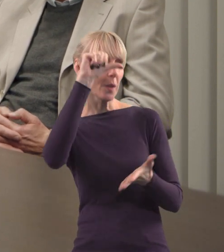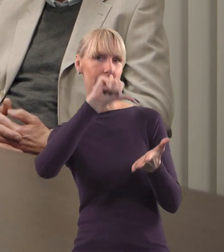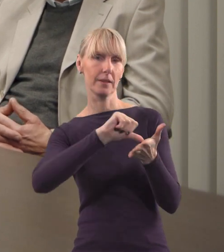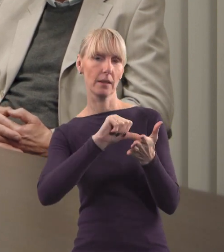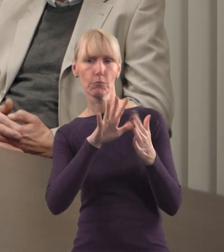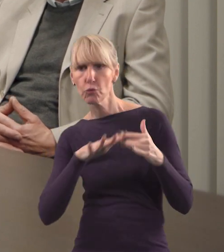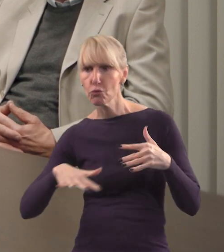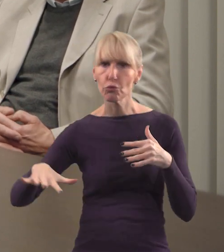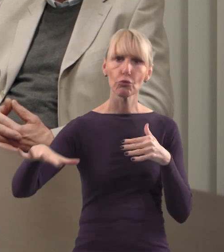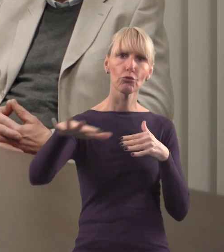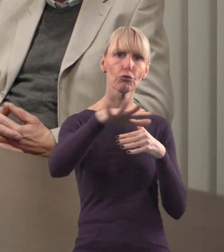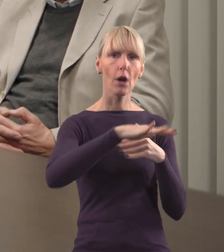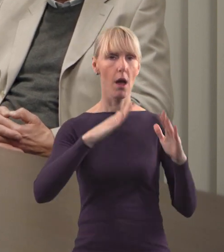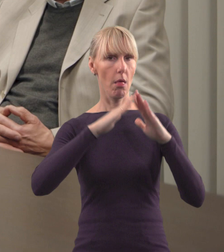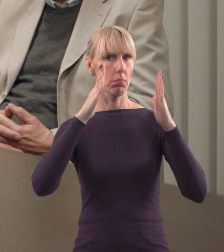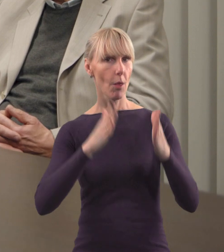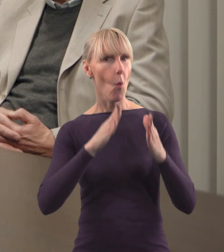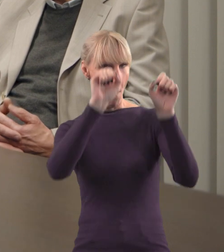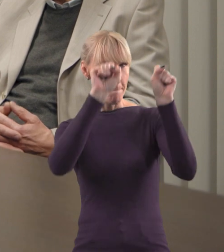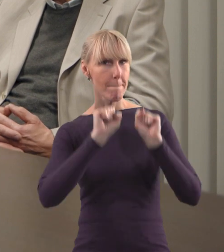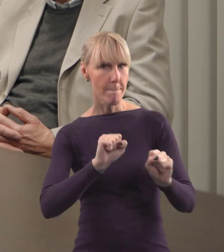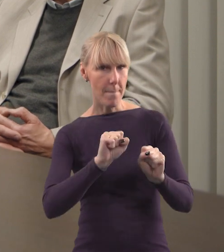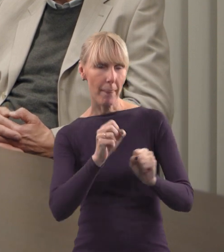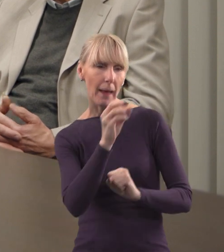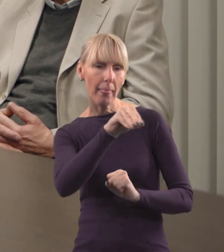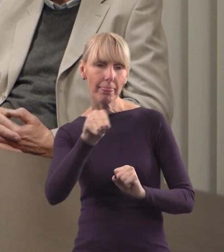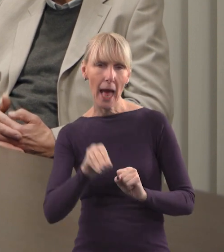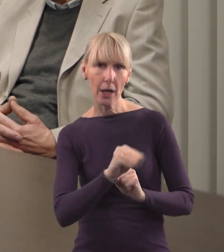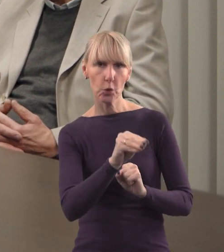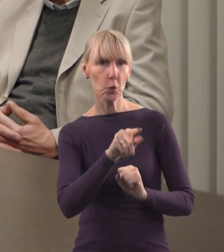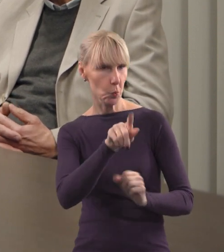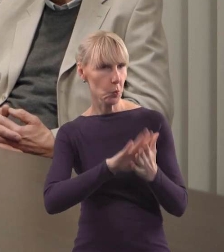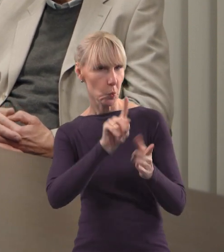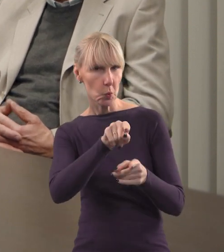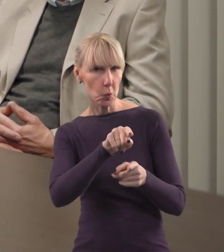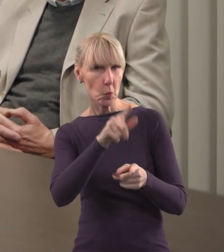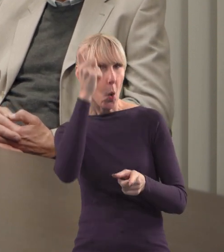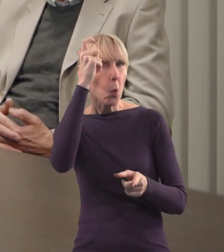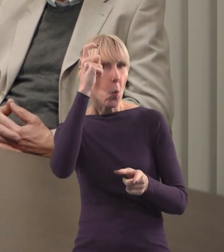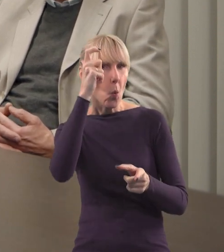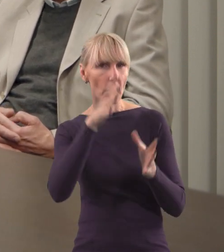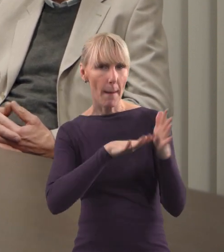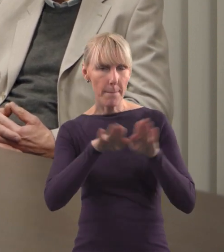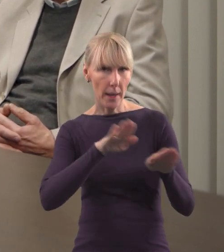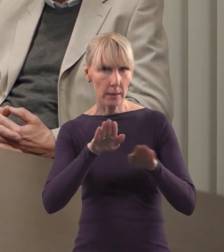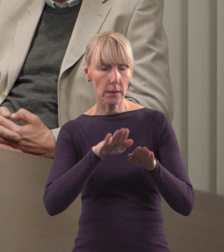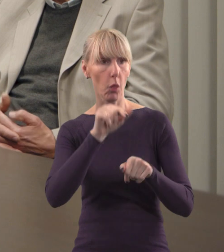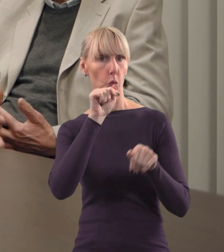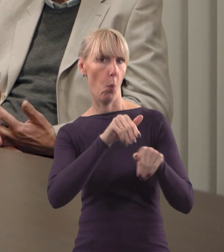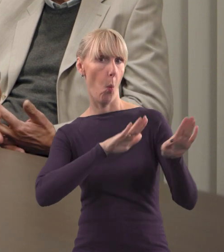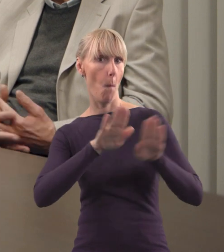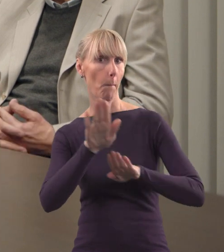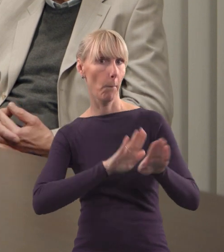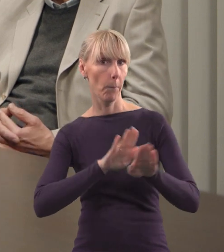cały obiekt. Bank nasion, o którym wspomnieliśmy, to jest jakby serce tego obiektu. Tam są możliwości